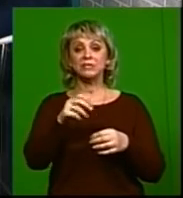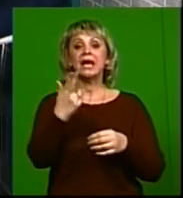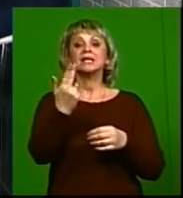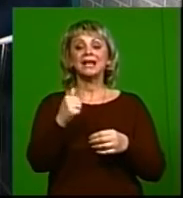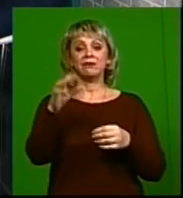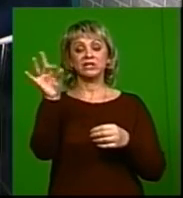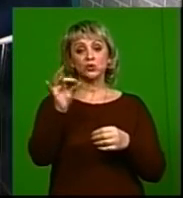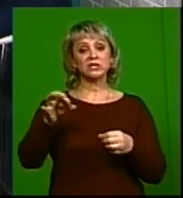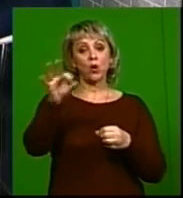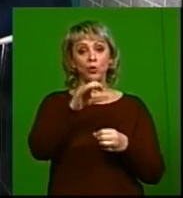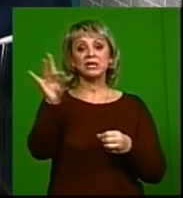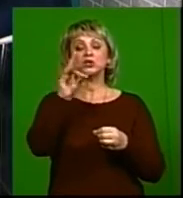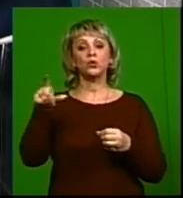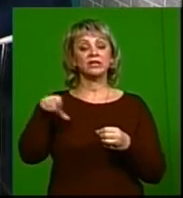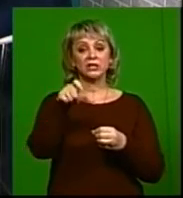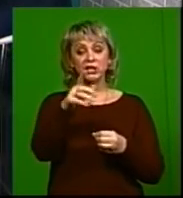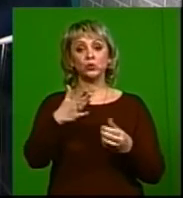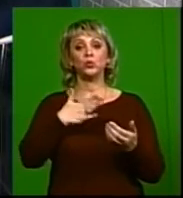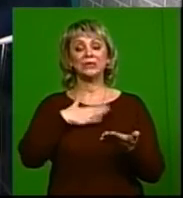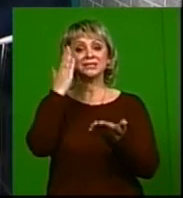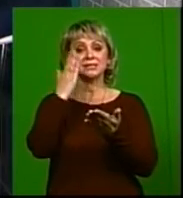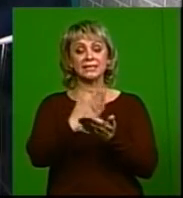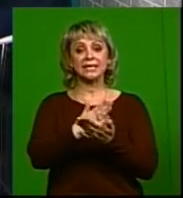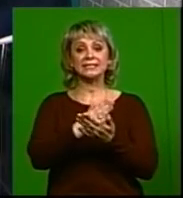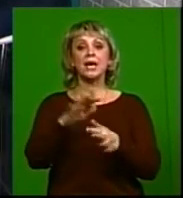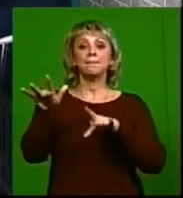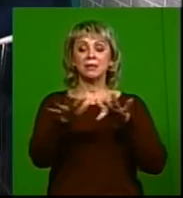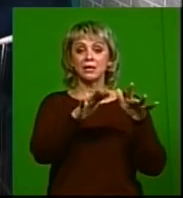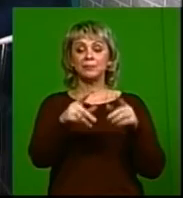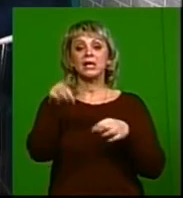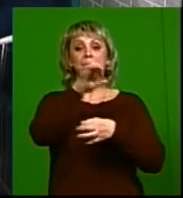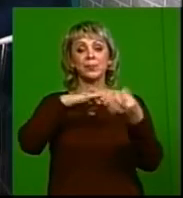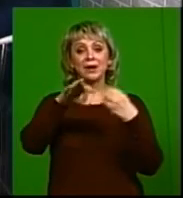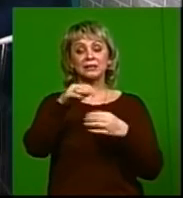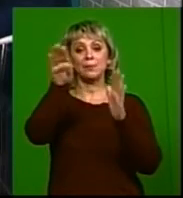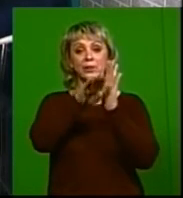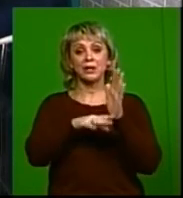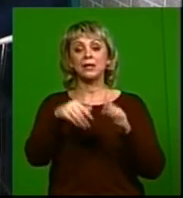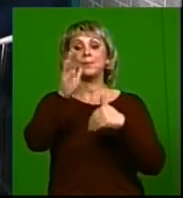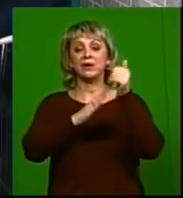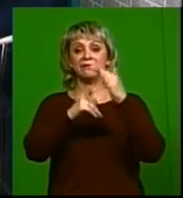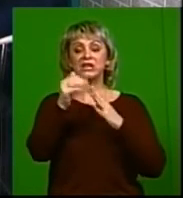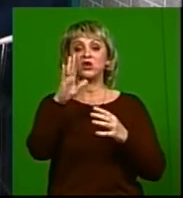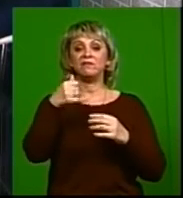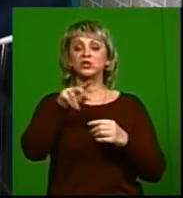поводу